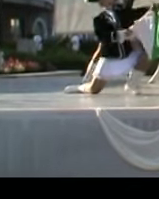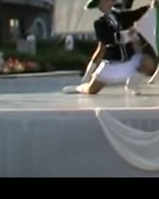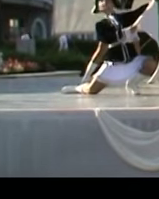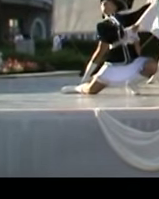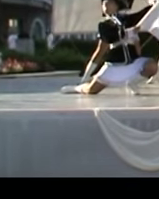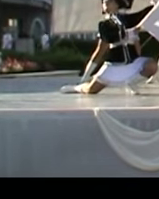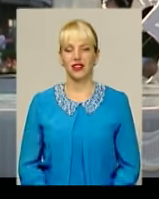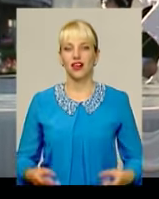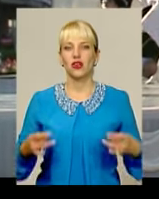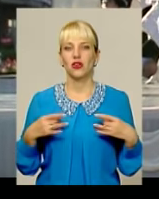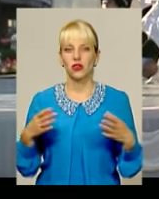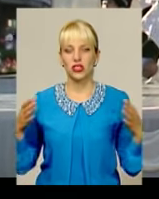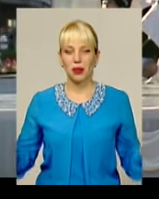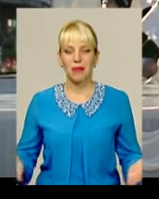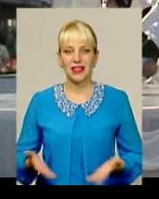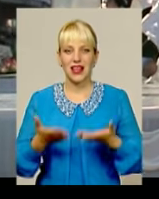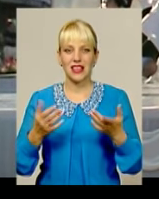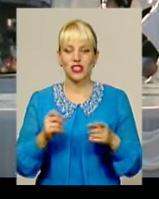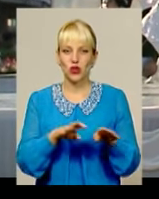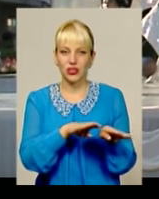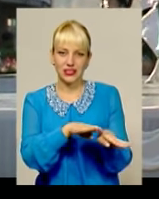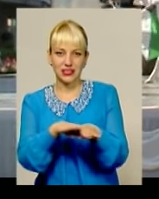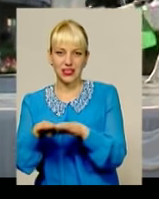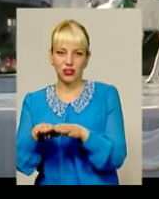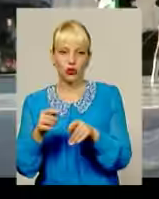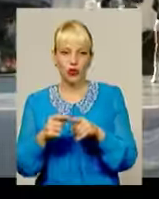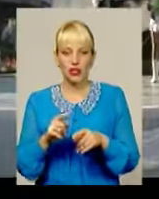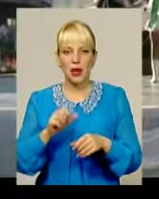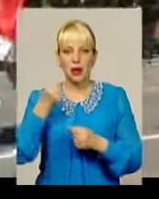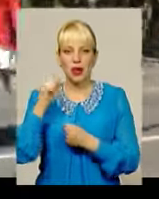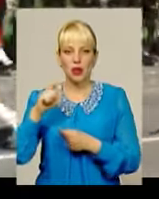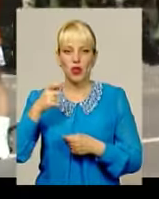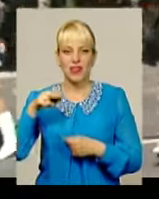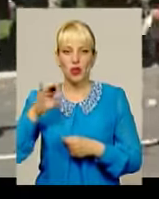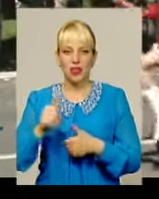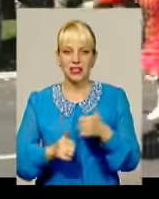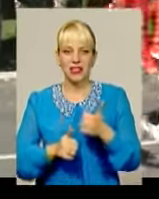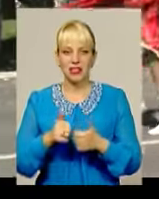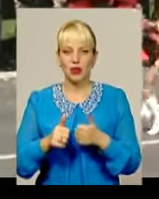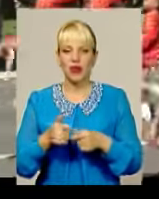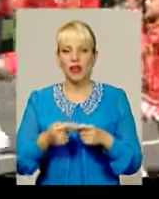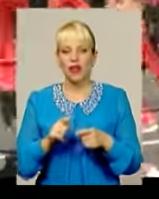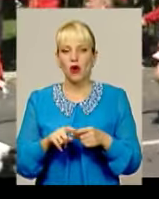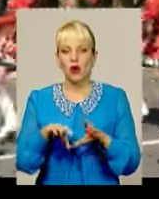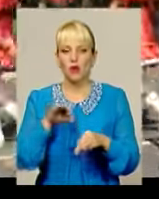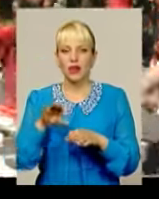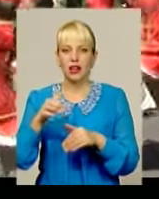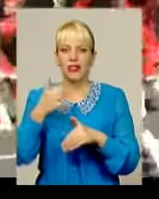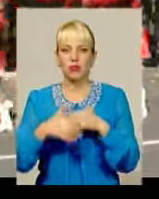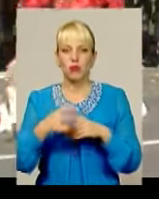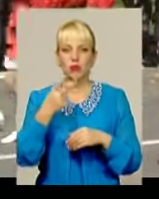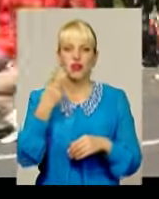Урочисто піднесено та синхронно. Обирати переможців європейських змагань з мажорет спорту довелося більше, як з-поміж двох тисяч